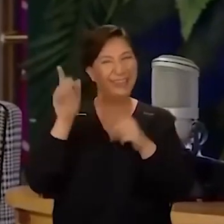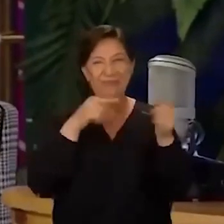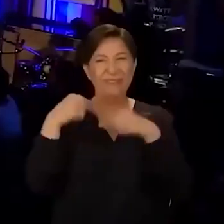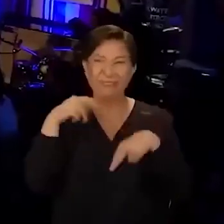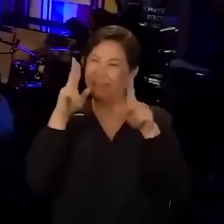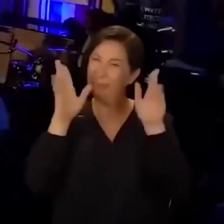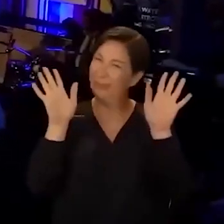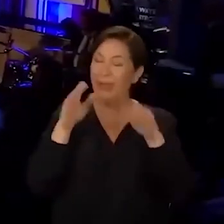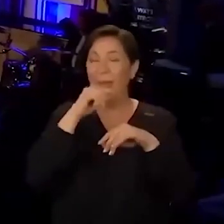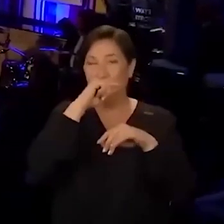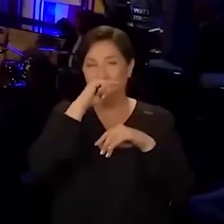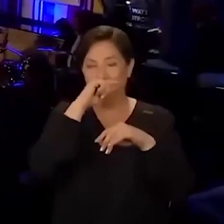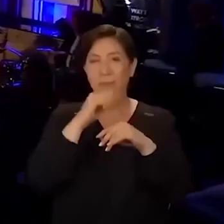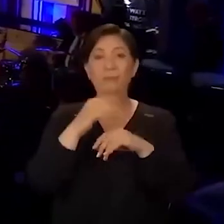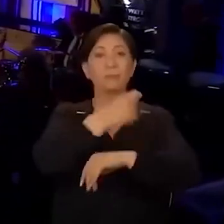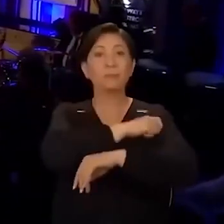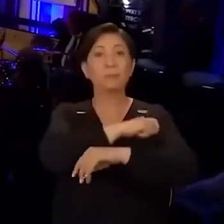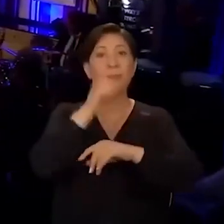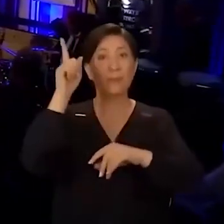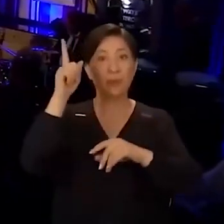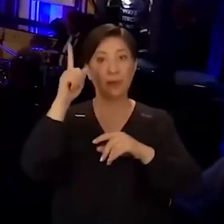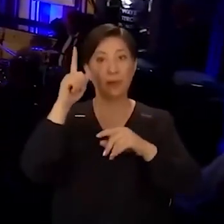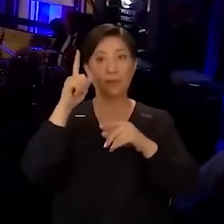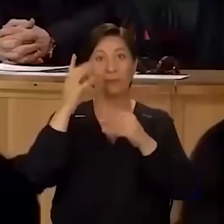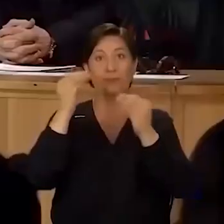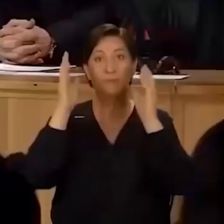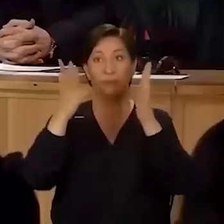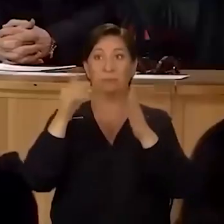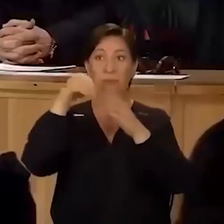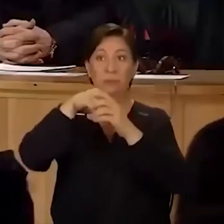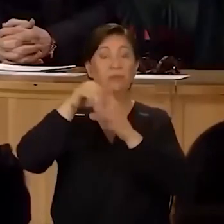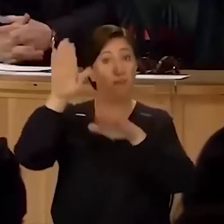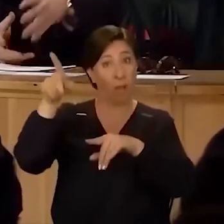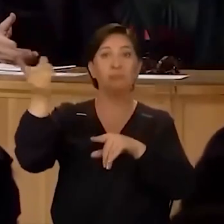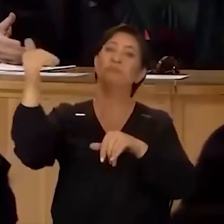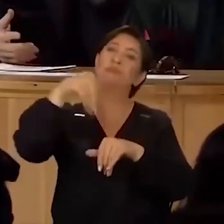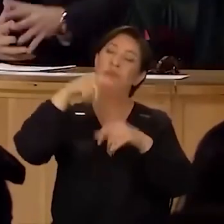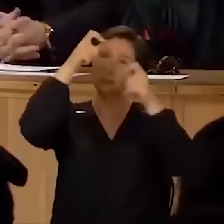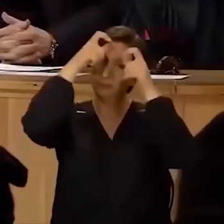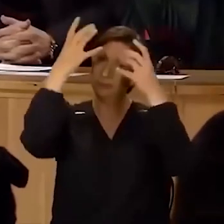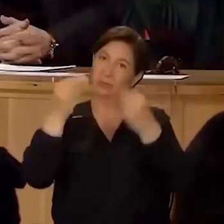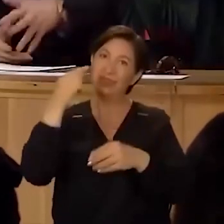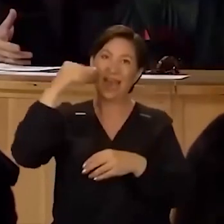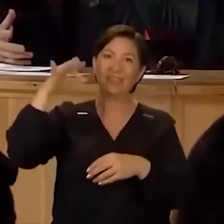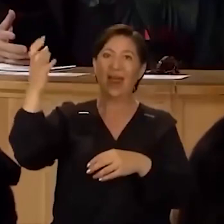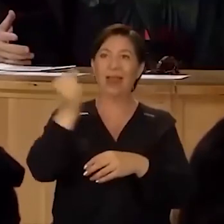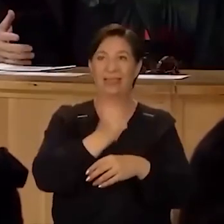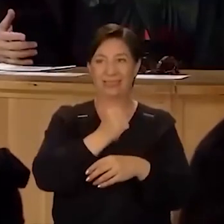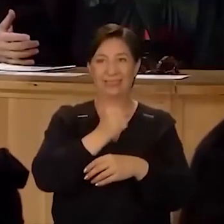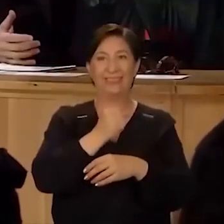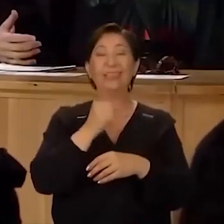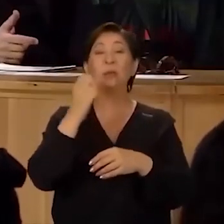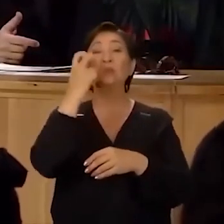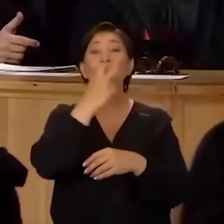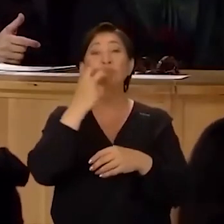tanımıyorum. Daha önce Almanya'daki prodüksiyonlarımızda rol alıyordu. Öyle mi? Evet. Daha sonra buraya transfer ettik. Ama burada çok